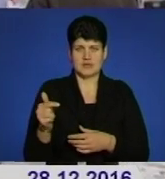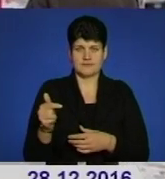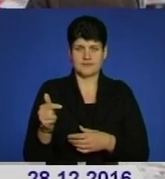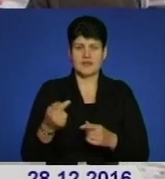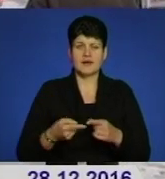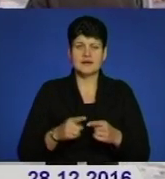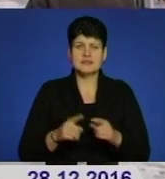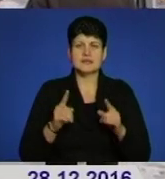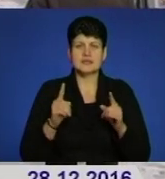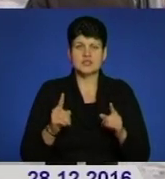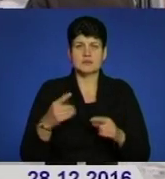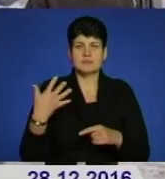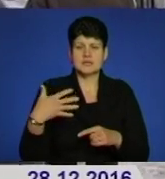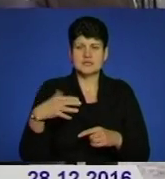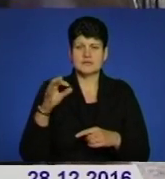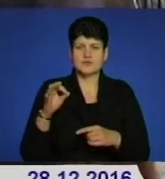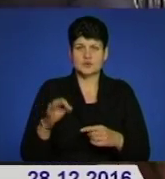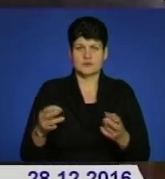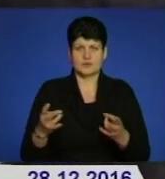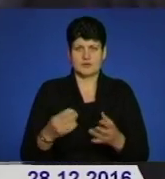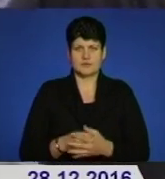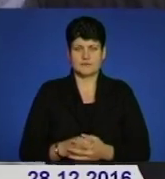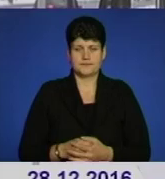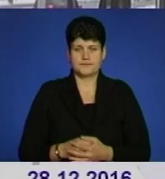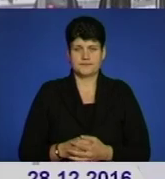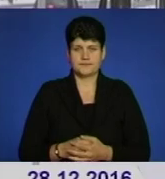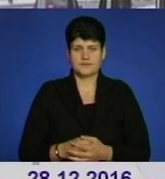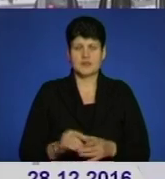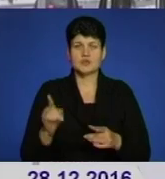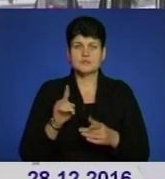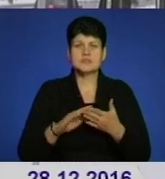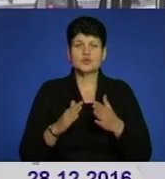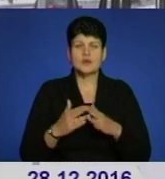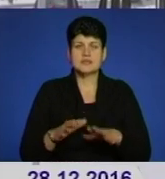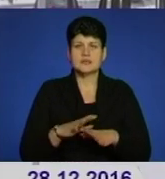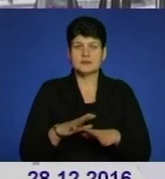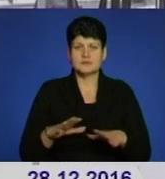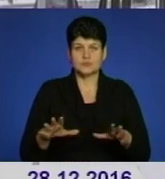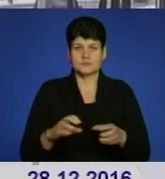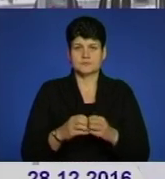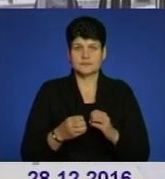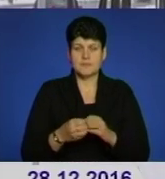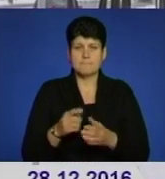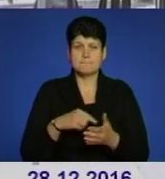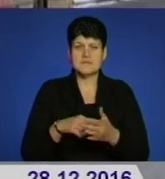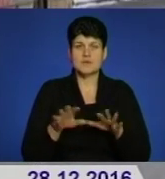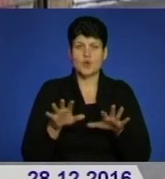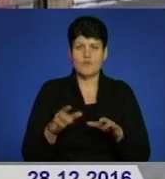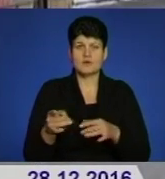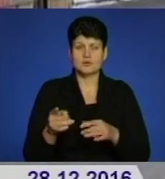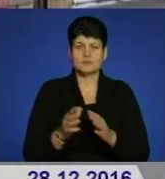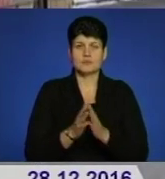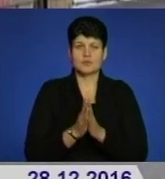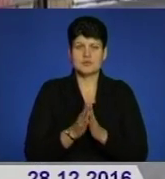а це лише 50% від потреби. Аби ситуація не вийшла з-під контролю, міський голова Тернополя